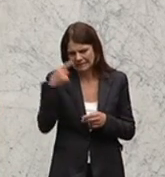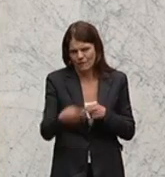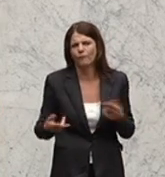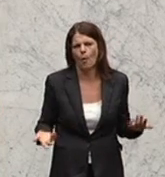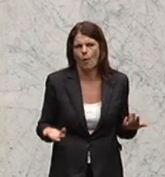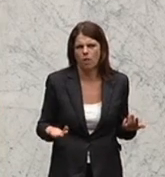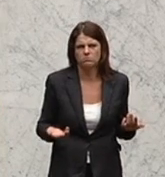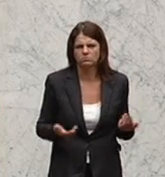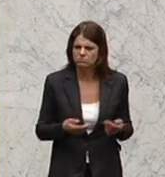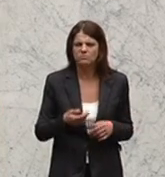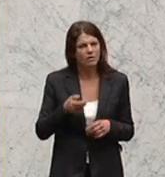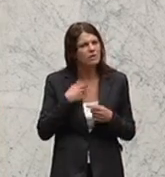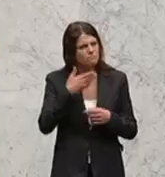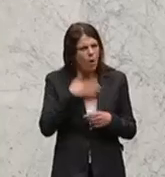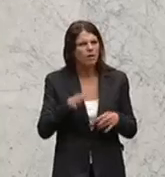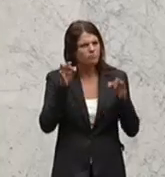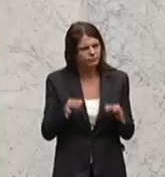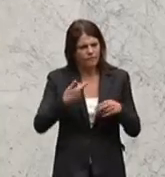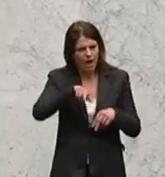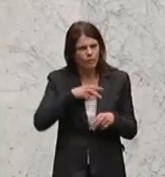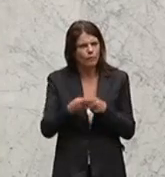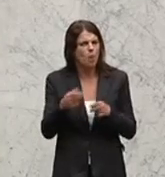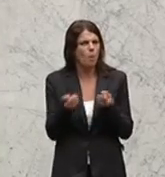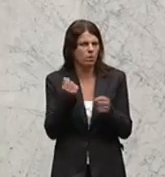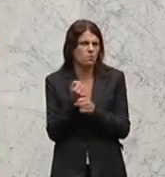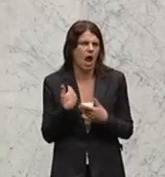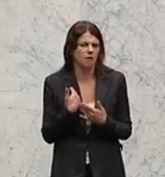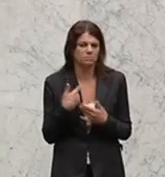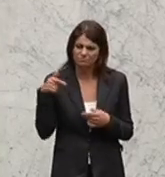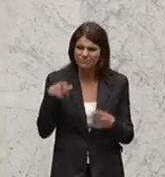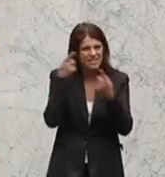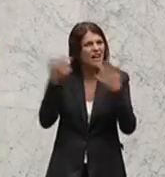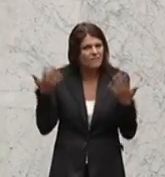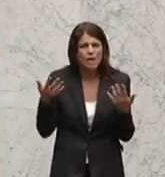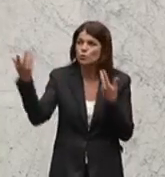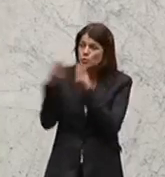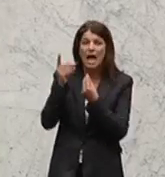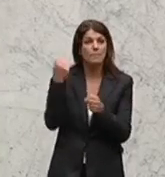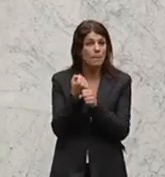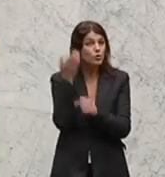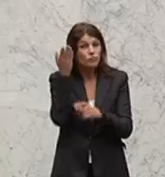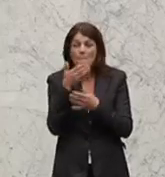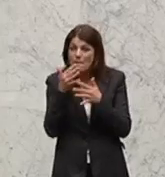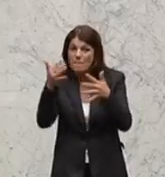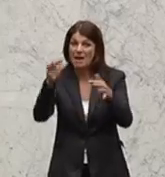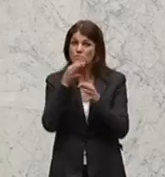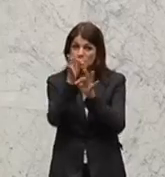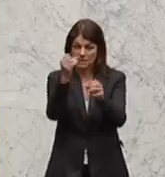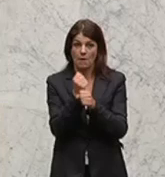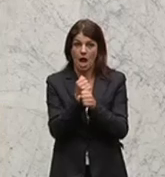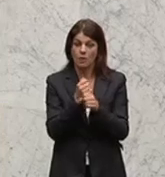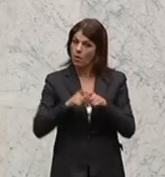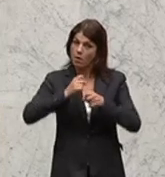verantwortungsvollen Politik sein. Es geht darum, die Zusammenarbeit zu intensivieren und auch ein klares,